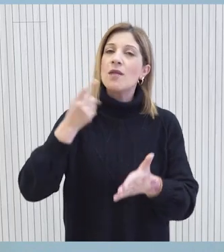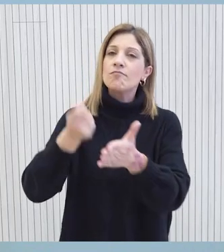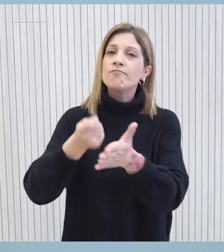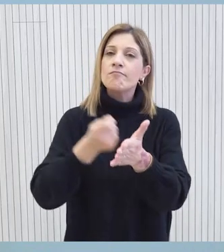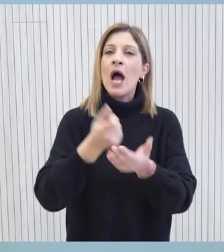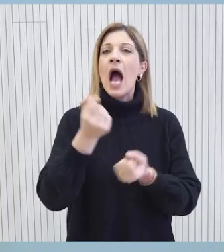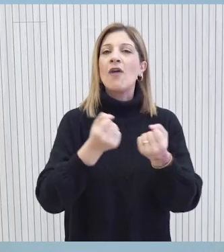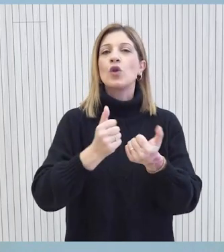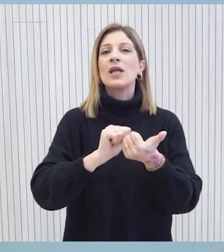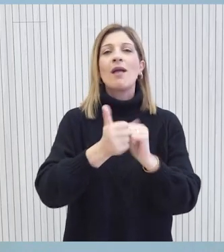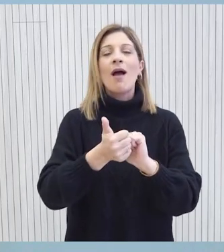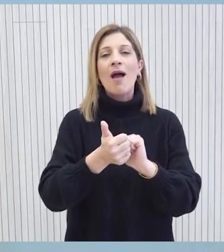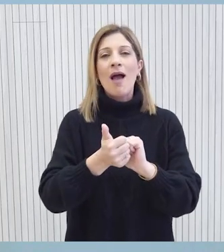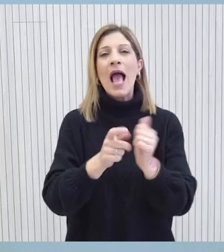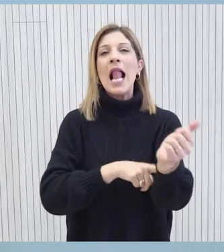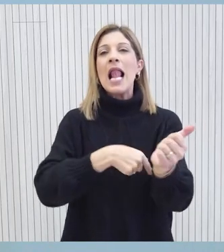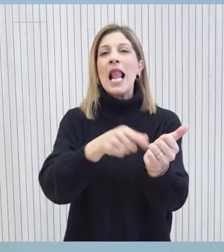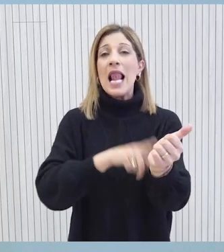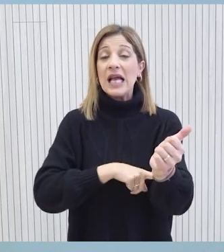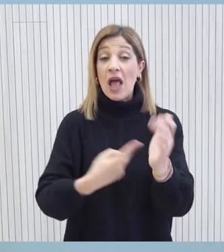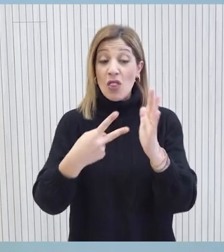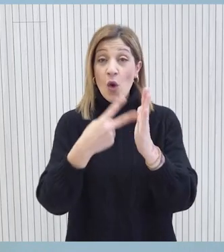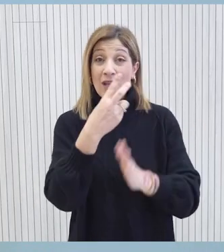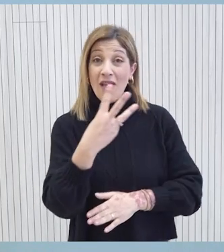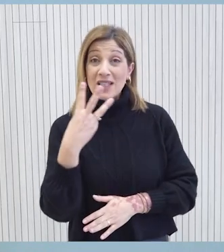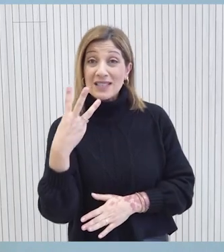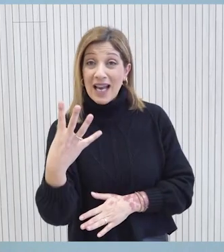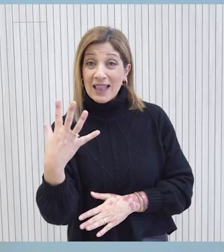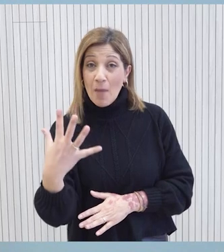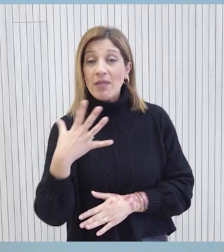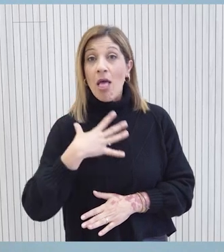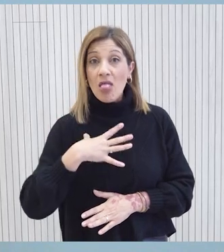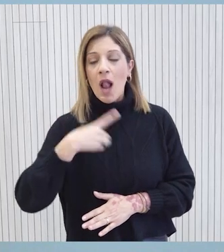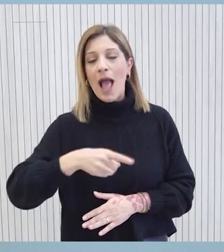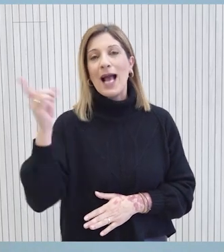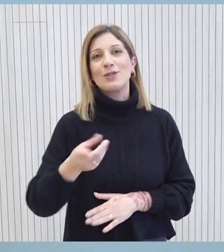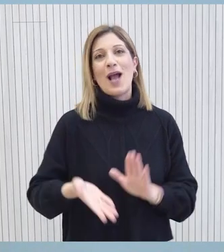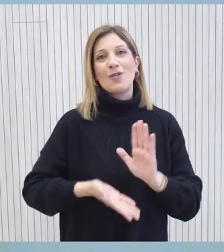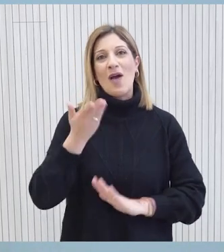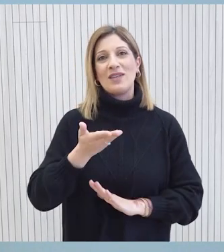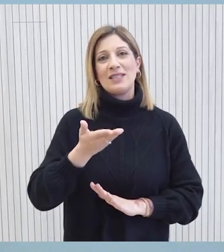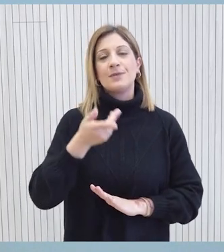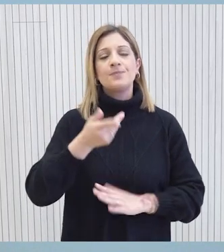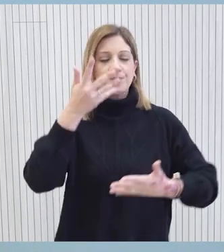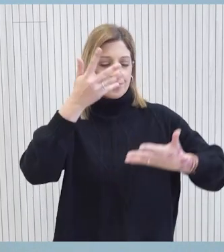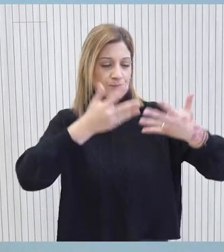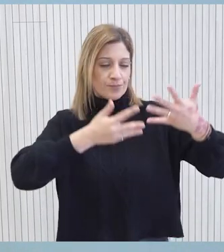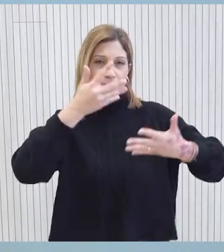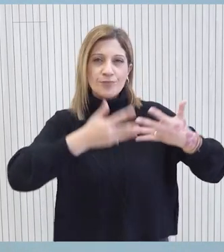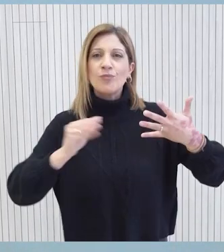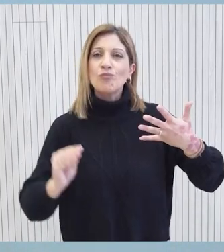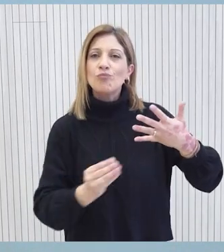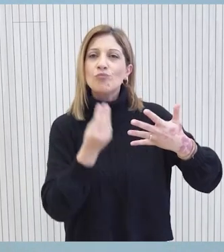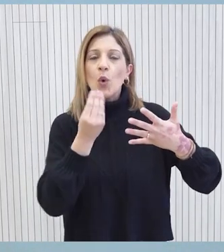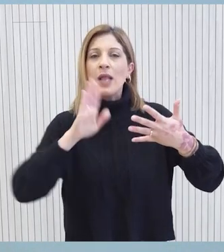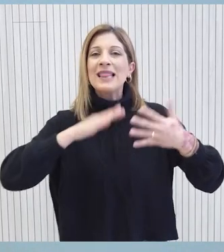οχήματα και μέχρι του 2035 το ποσοστό αυτό να αυξηθεί στο 100%. Από τα στοιχεία της στατιστικής υπηρεσίας προκύπτει